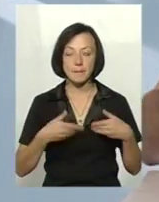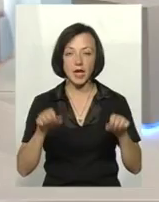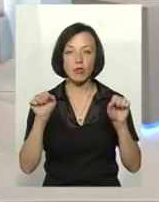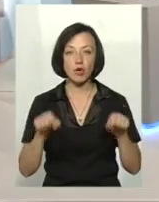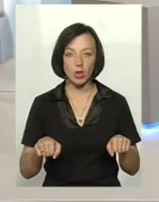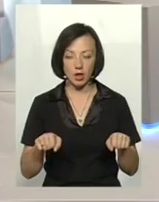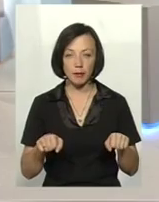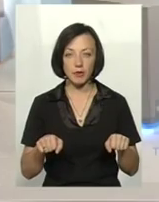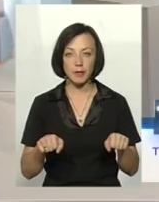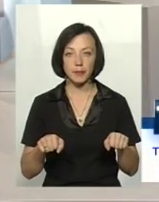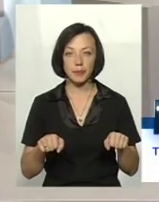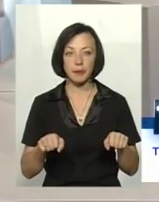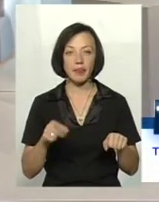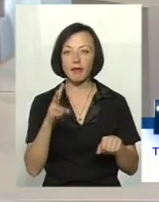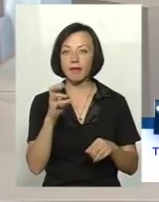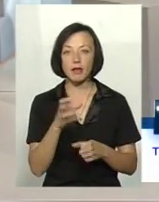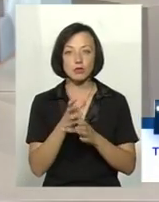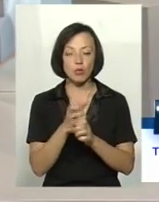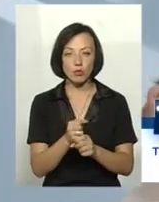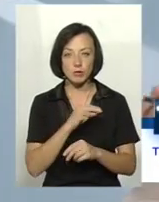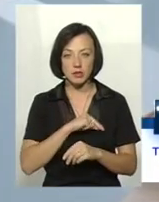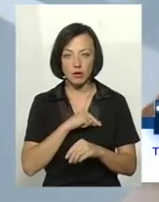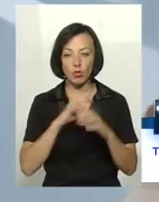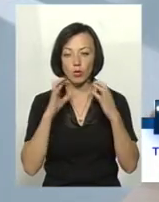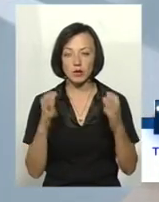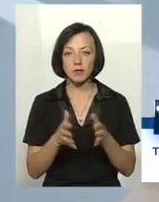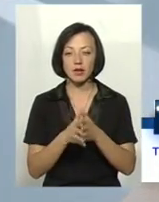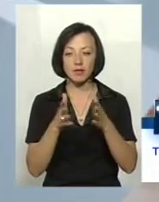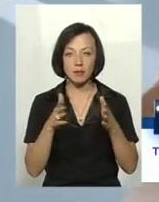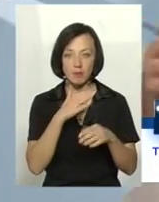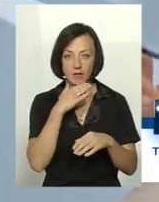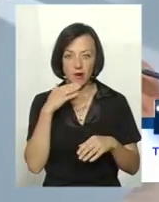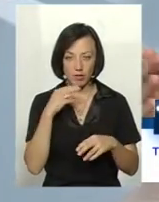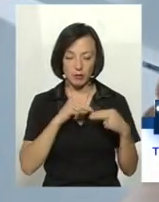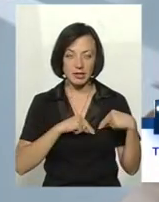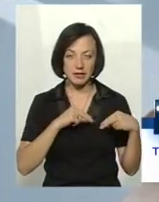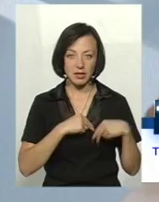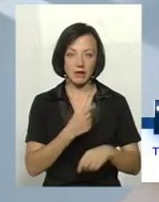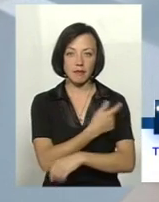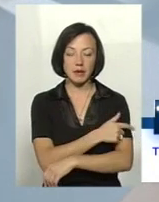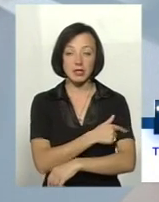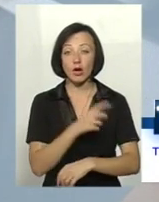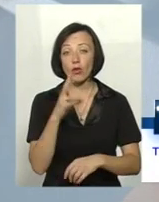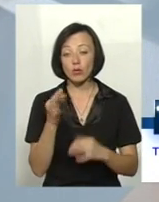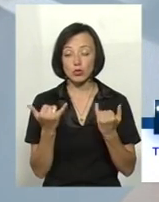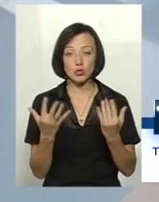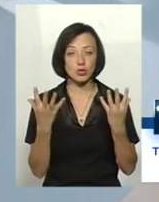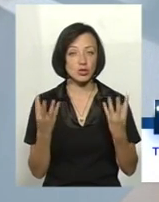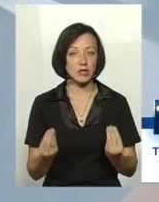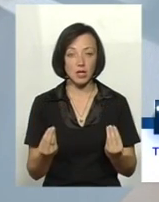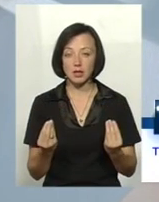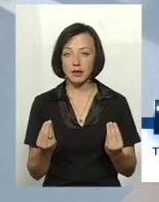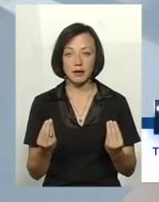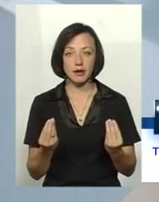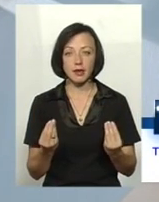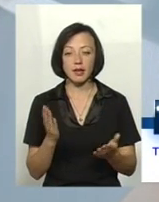б не скорочувати штат і утримувати таку кількість фахівців, яку би хтось хотів. Але на сьогоднішній день тут